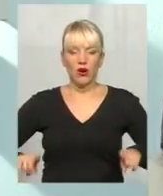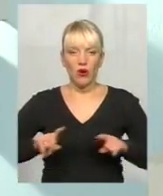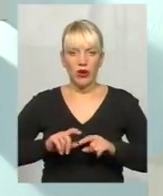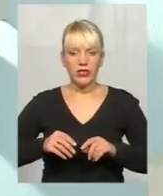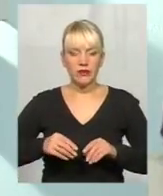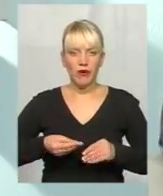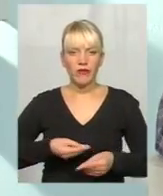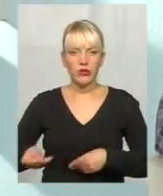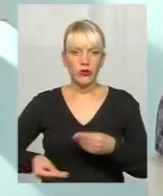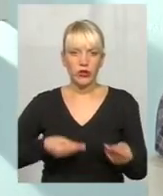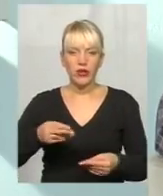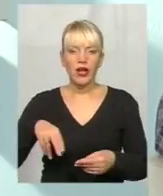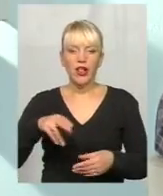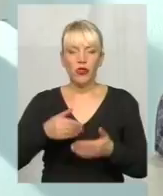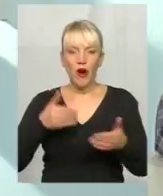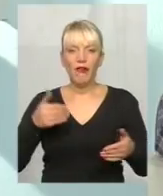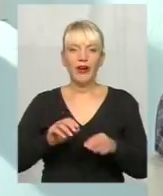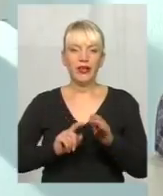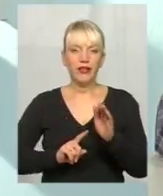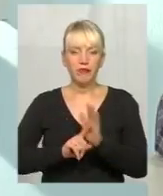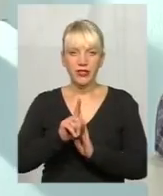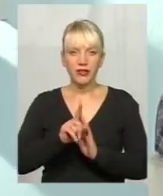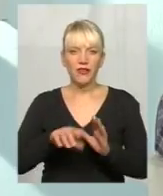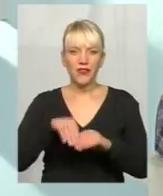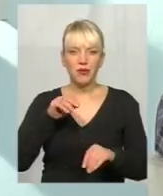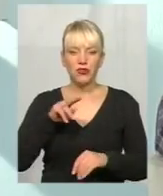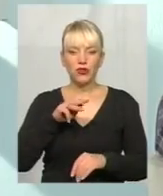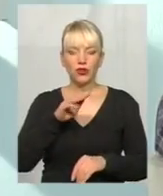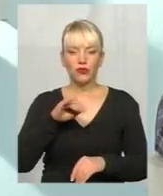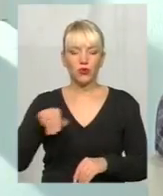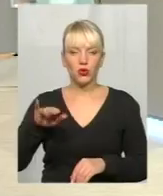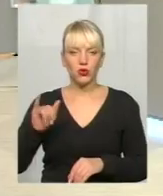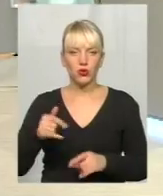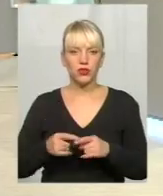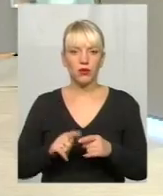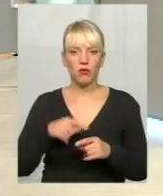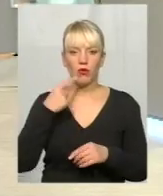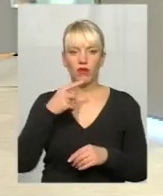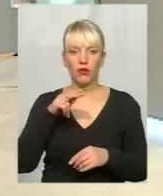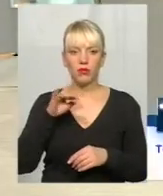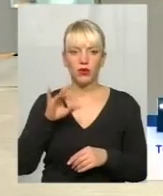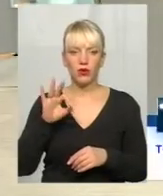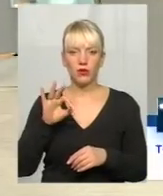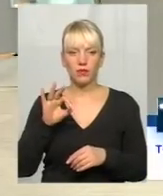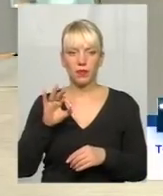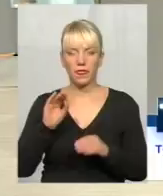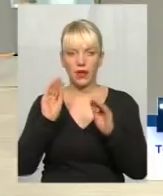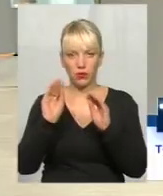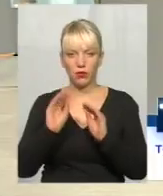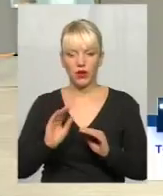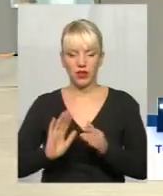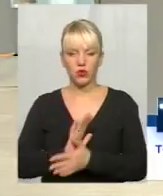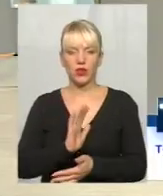до відкриття виборчого фонду, там, здається, мова йде про публікації в